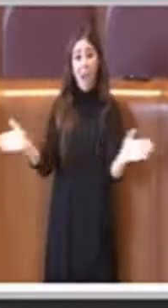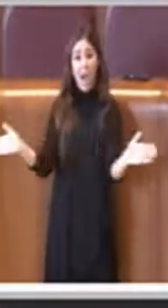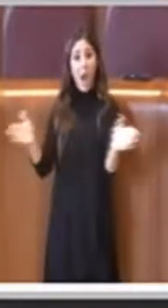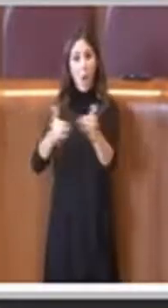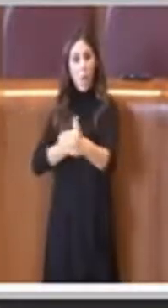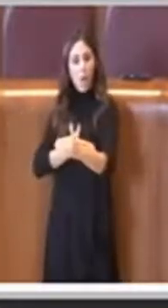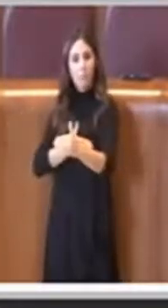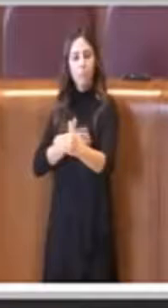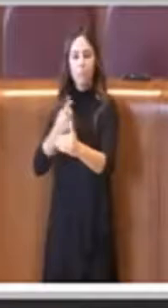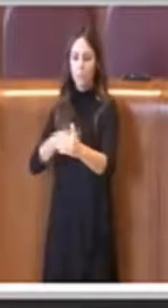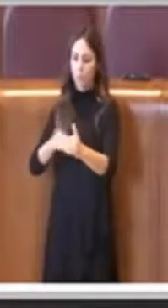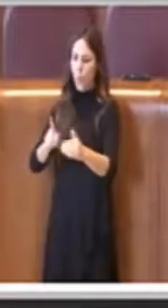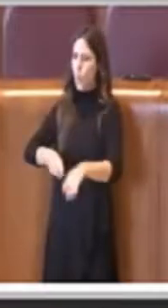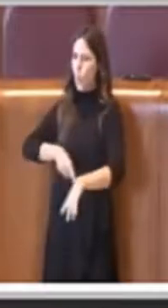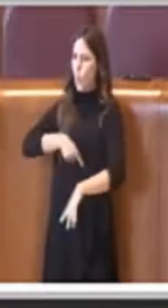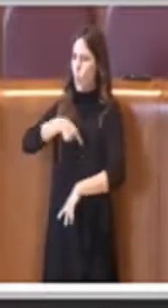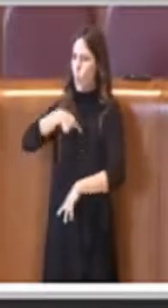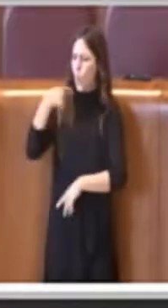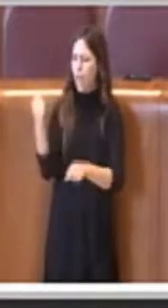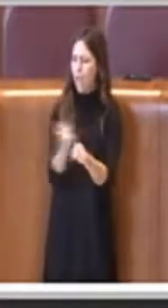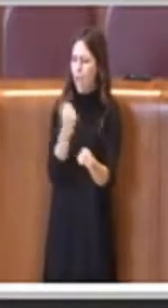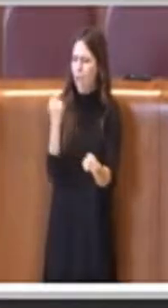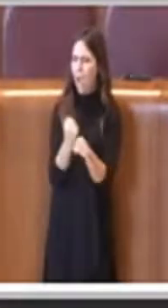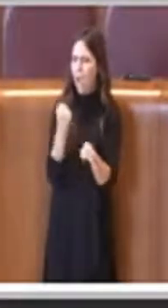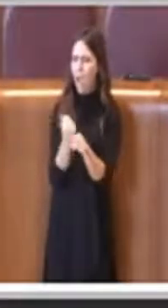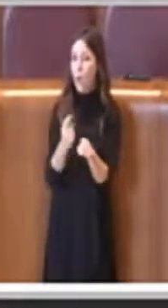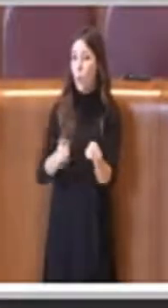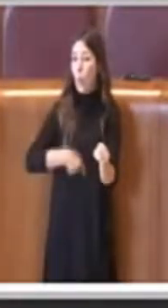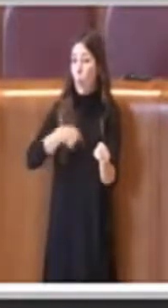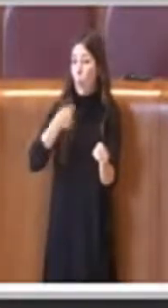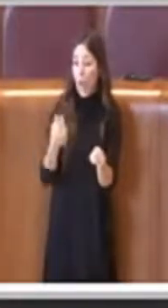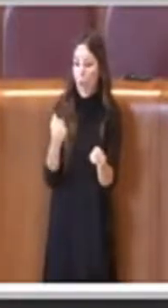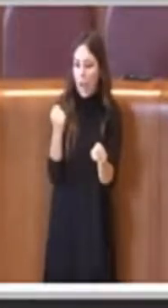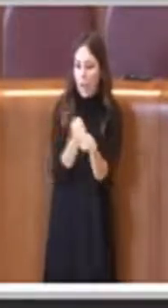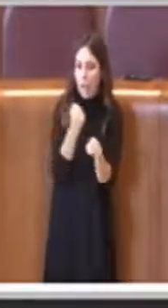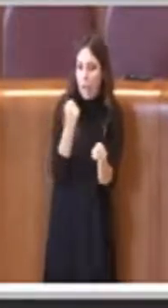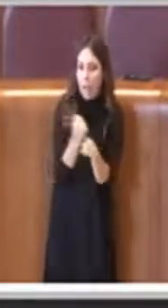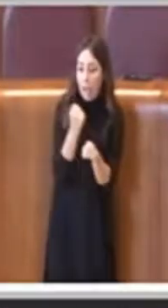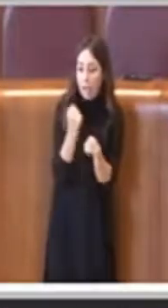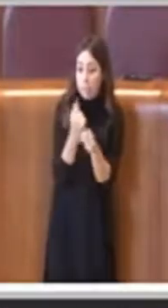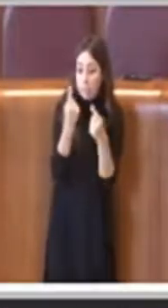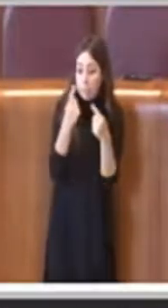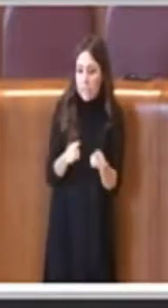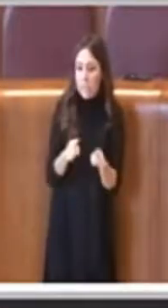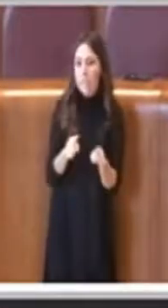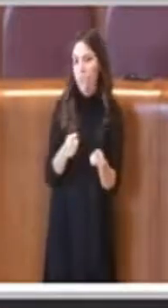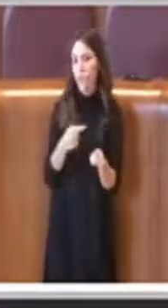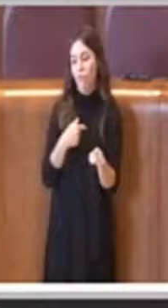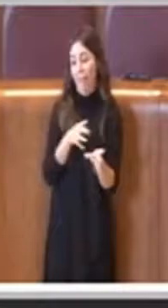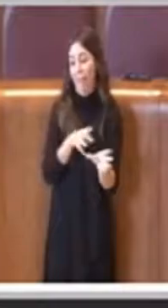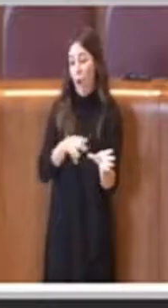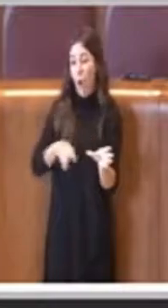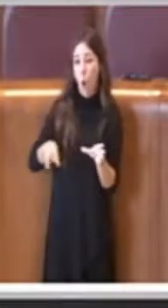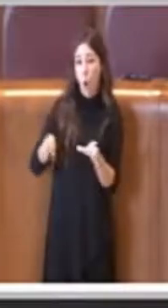lunghissimo lavoro, un lavoro che comunque ha visto coinvolti